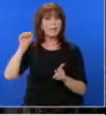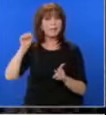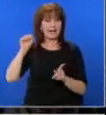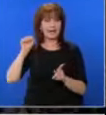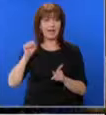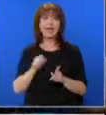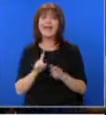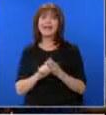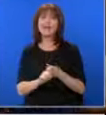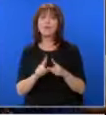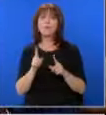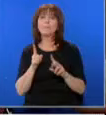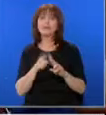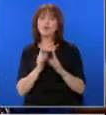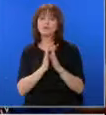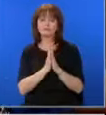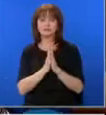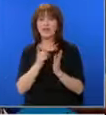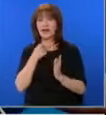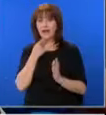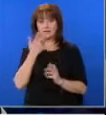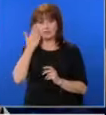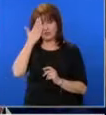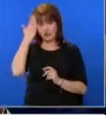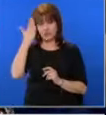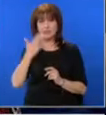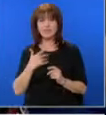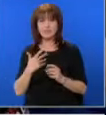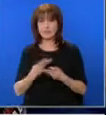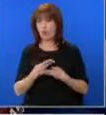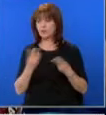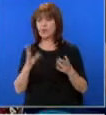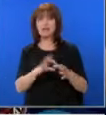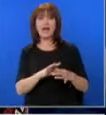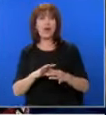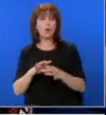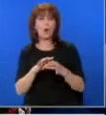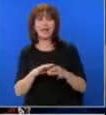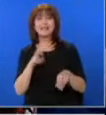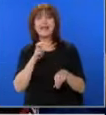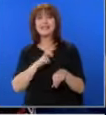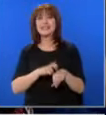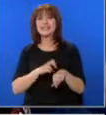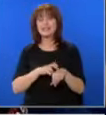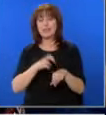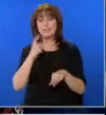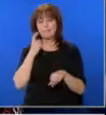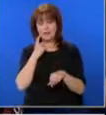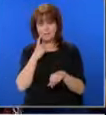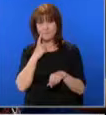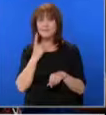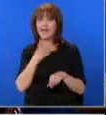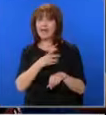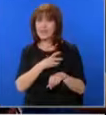обаче отново призова. Ние казваме честно, че ние сме в явна коалиция с Демократична България. ГЕРБ и ДПС трябва